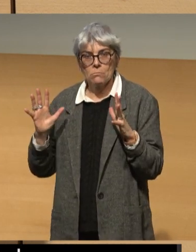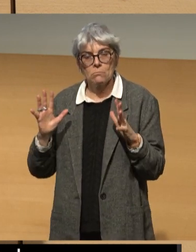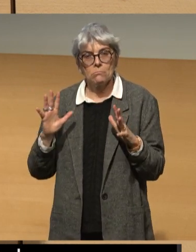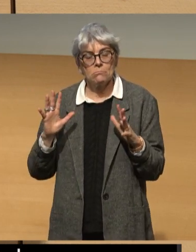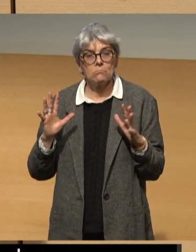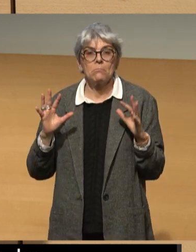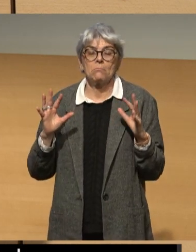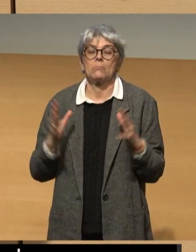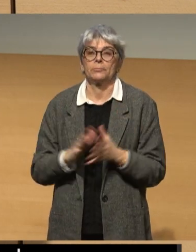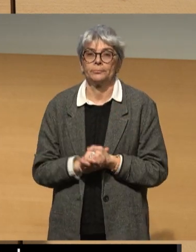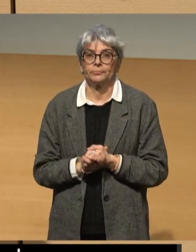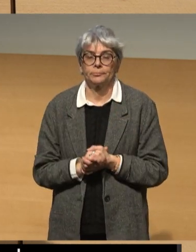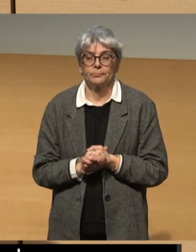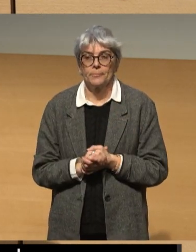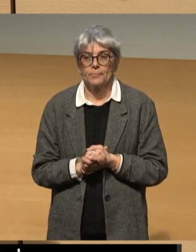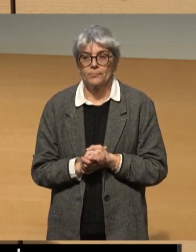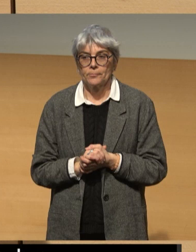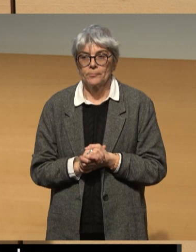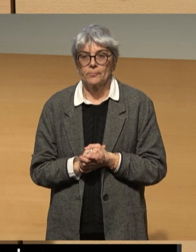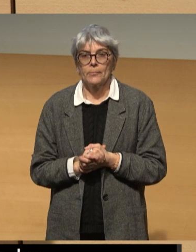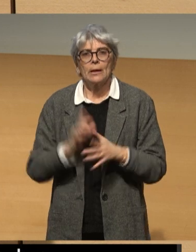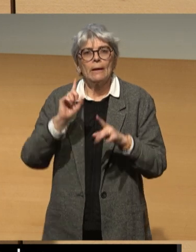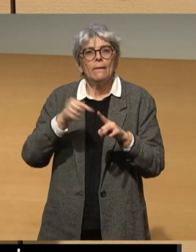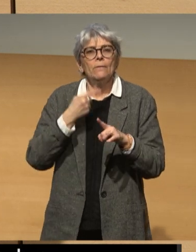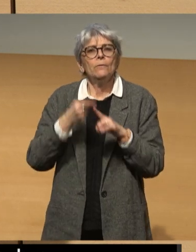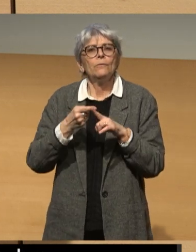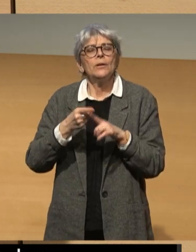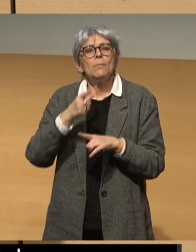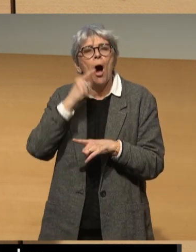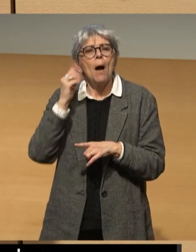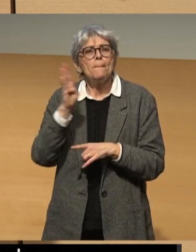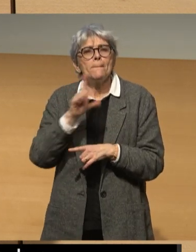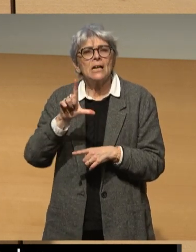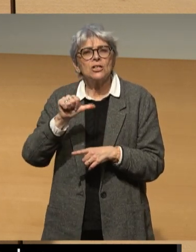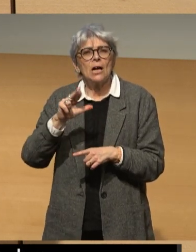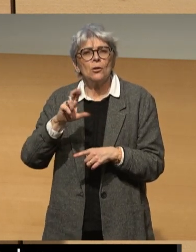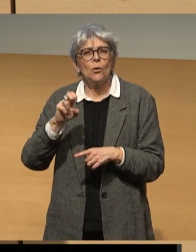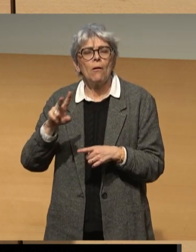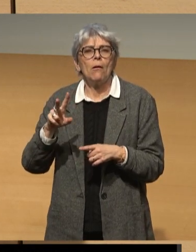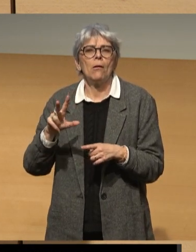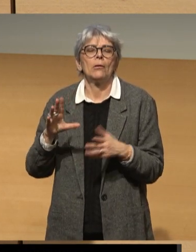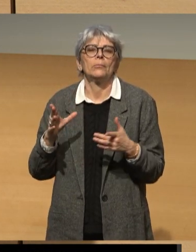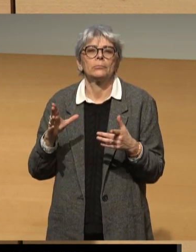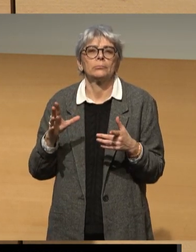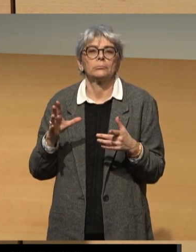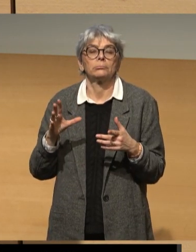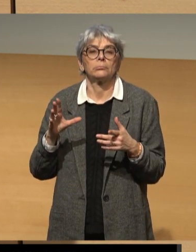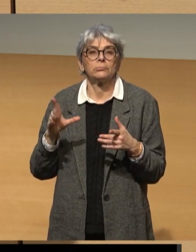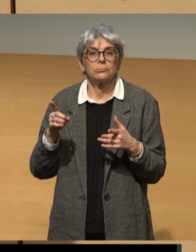initiative. Le film de Benjamin Laurent, HSA, Handicap sans abri,